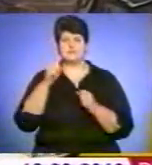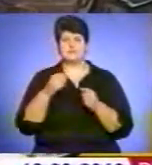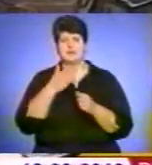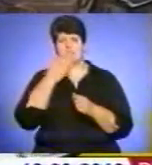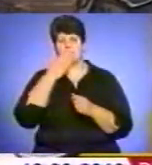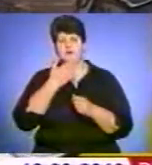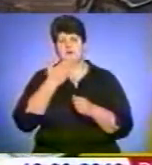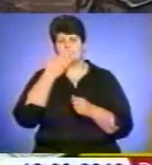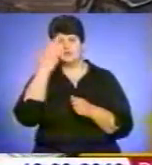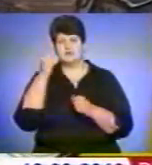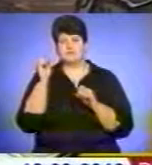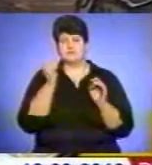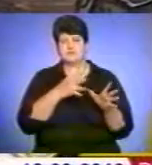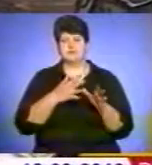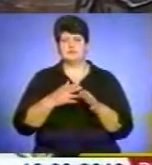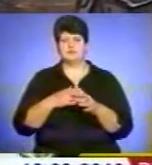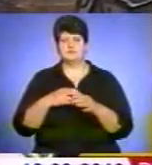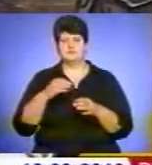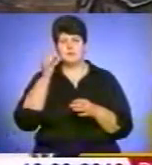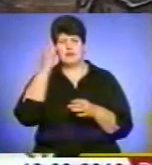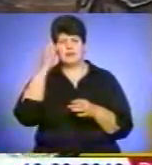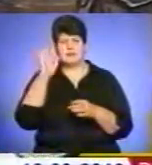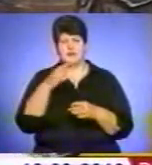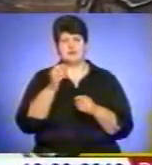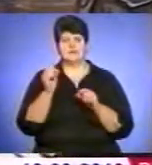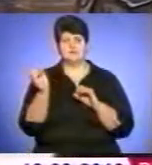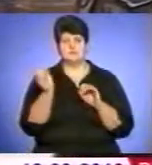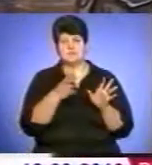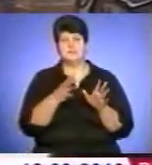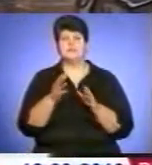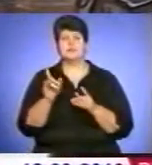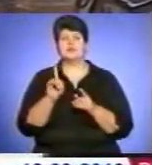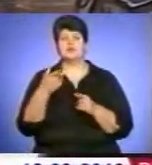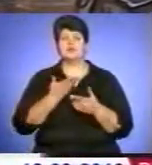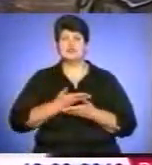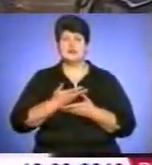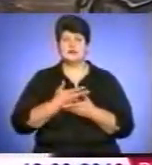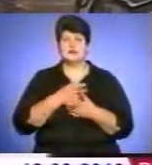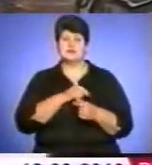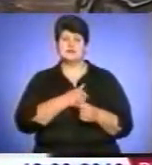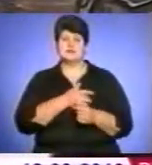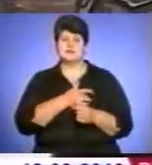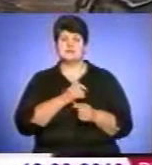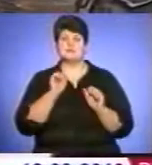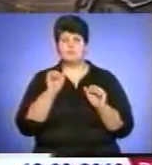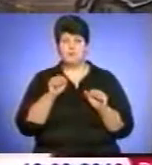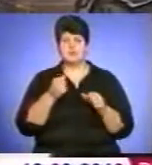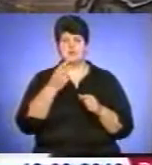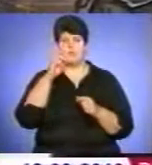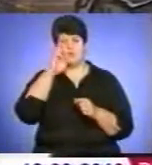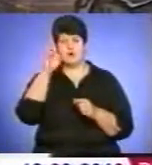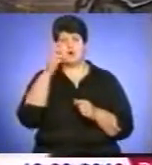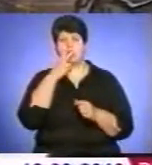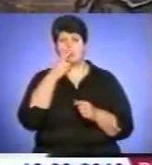гординю, заздрість, ті всі гріхи, значить вона стає ближчою до Бога. І її життя, і її серце здатне Бога побачити,